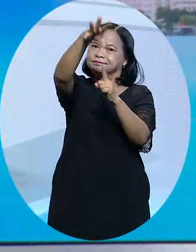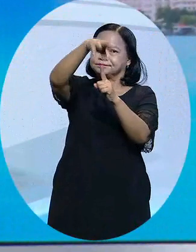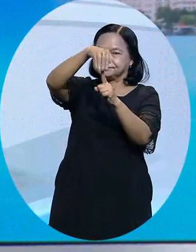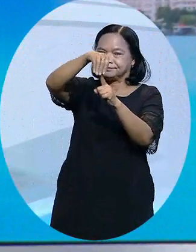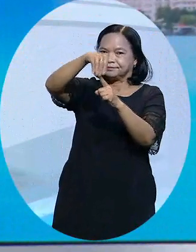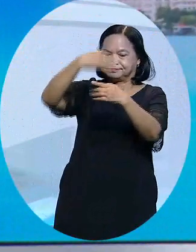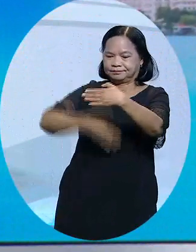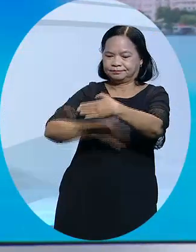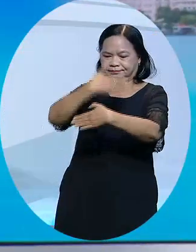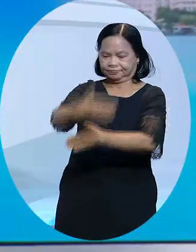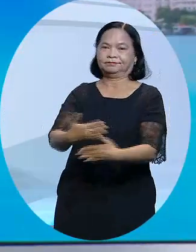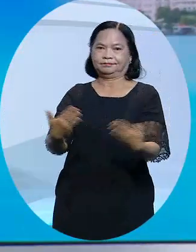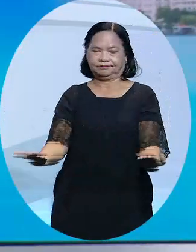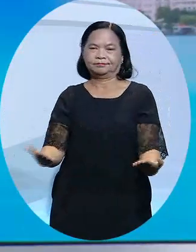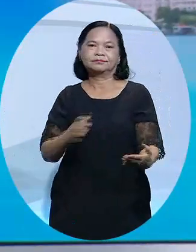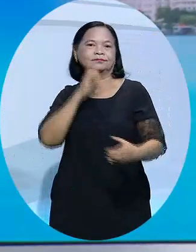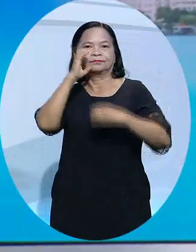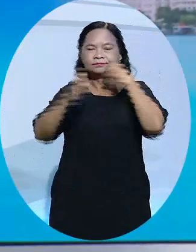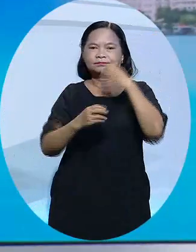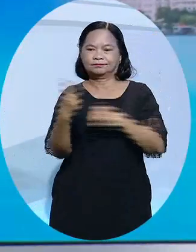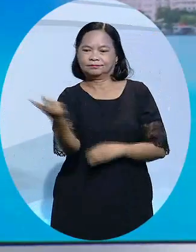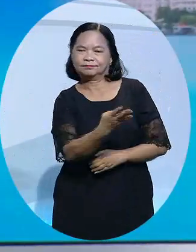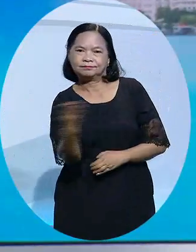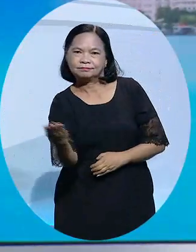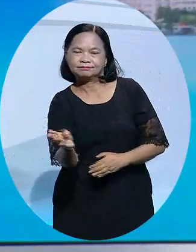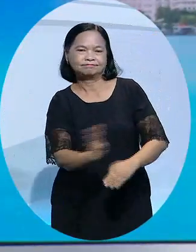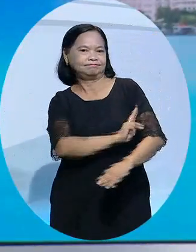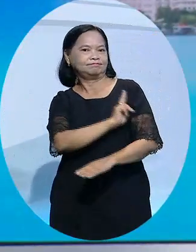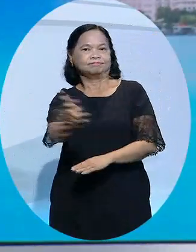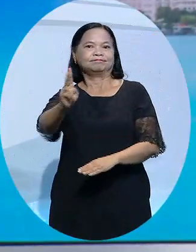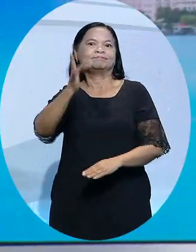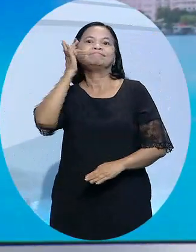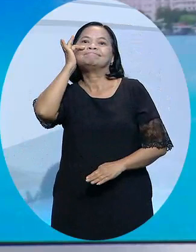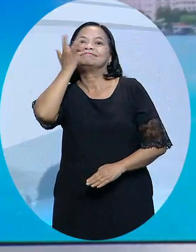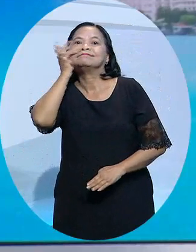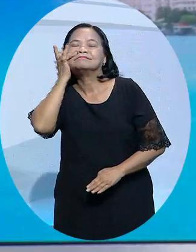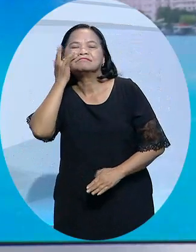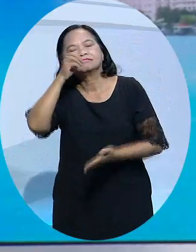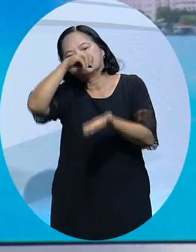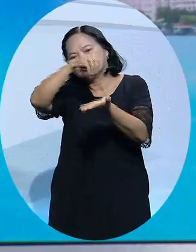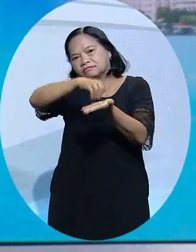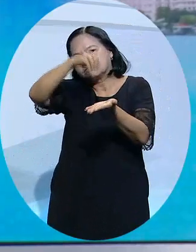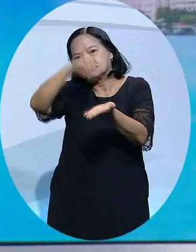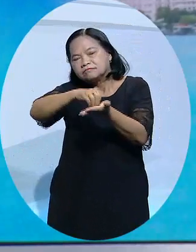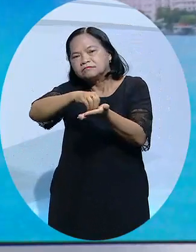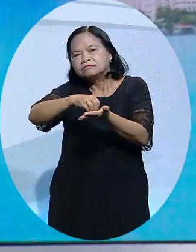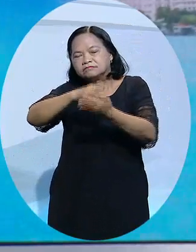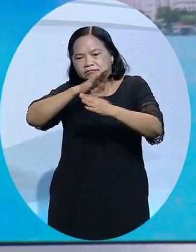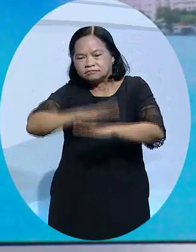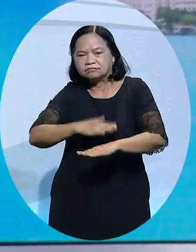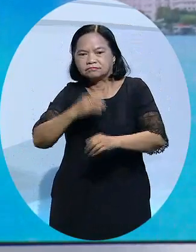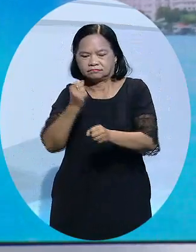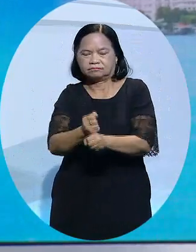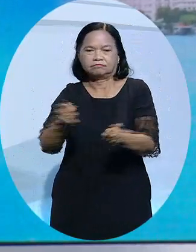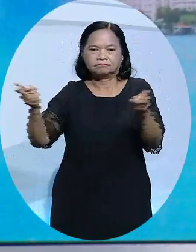đưa ra trong bối cảnh cho tới nay, các cuộc đàm phán giữa hai bên nhằm chấm dứt cuộc khủng hoảng hiện nay vẫn chưa đạt được đột phá đáng kể, và chiến